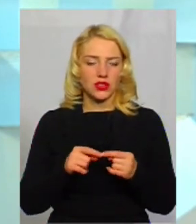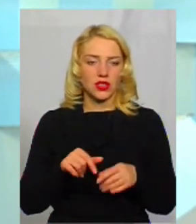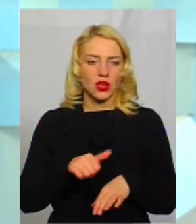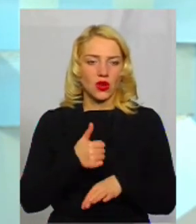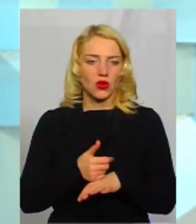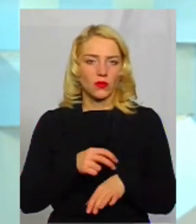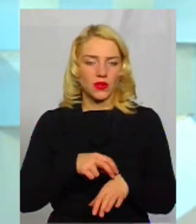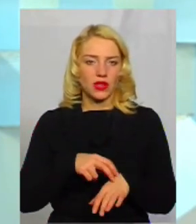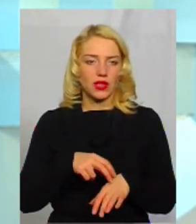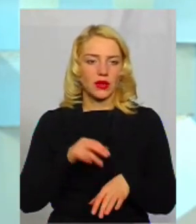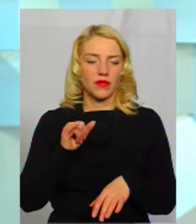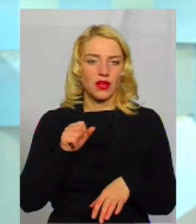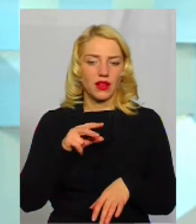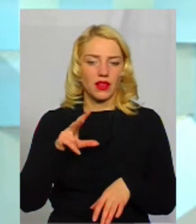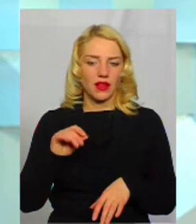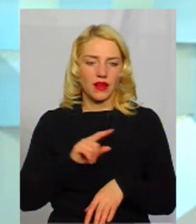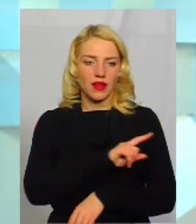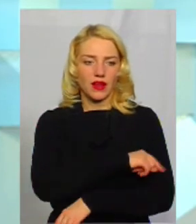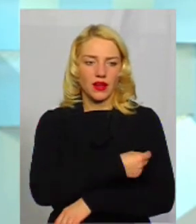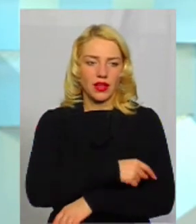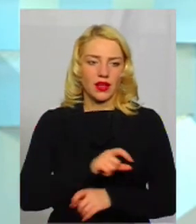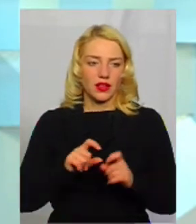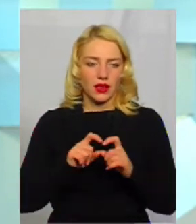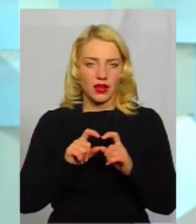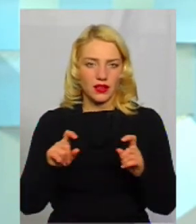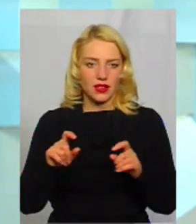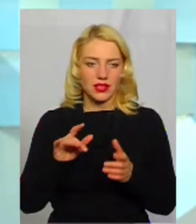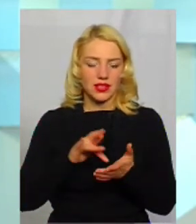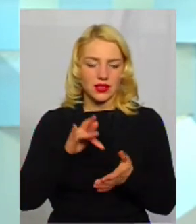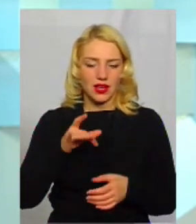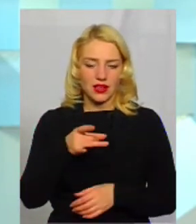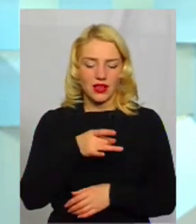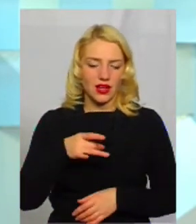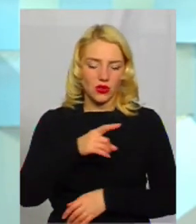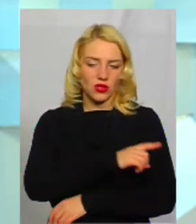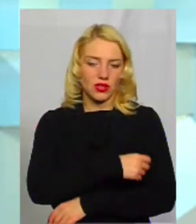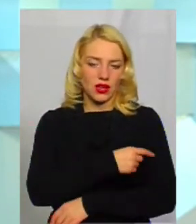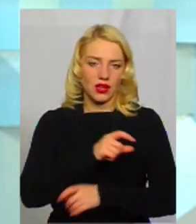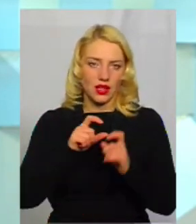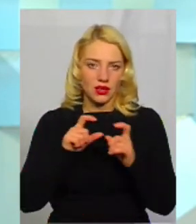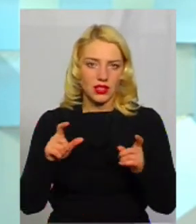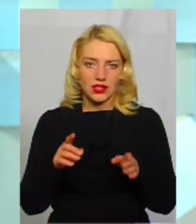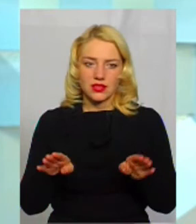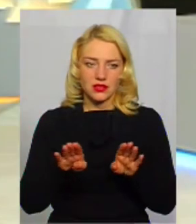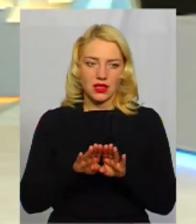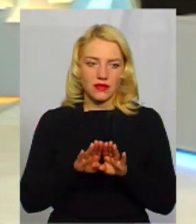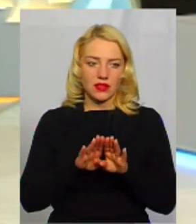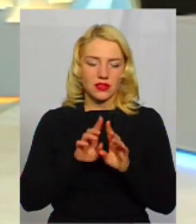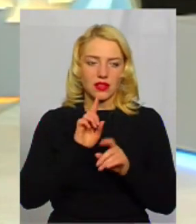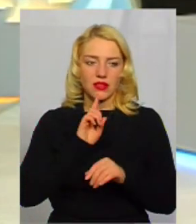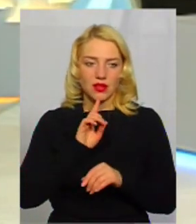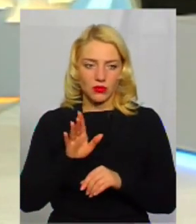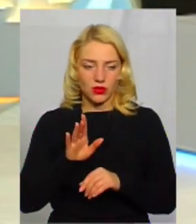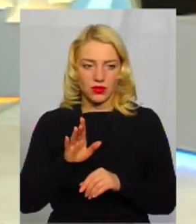лікарем. Але лікарні закриватися, центральні районні лікарні не будуть. Нам... Ми до цього